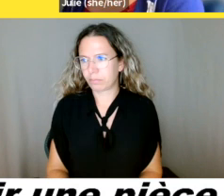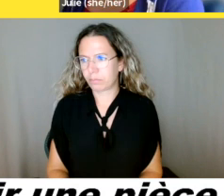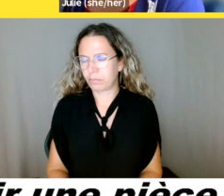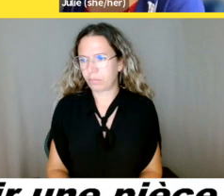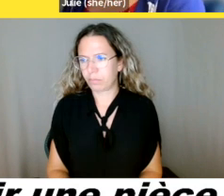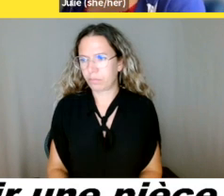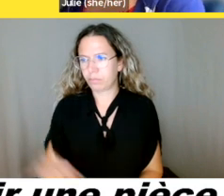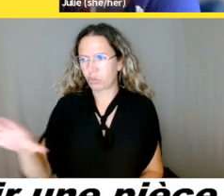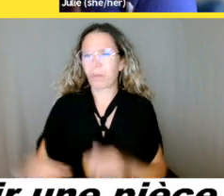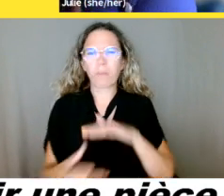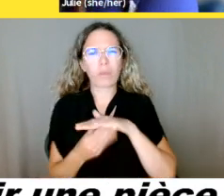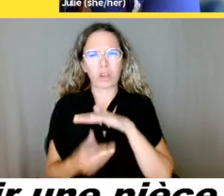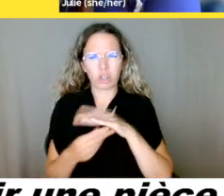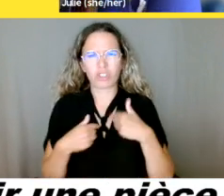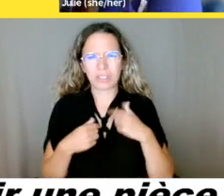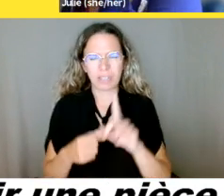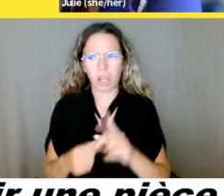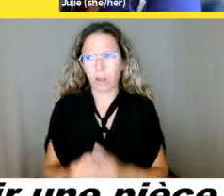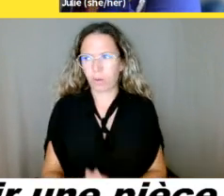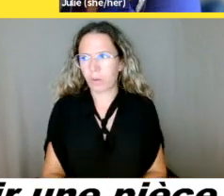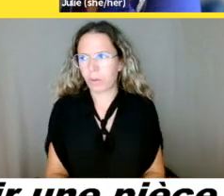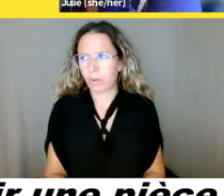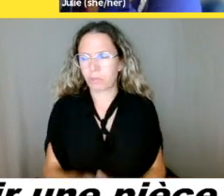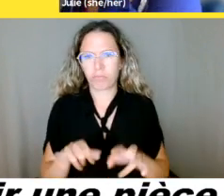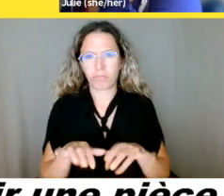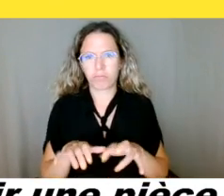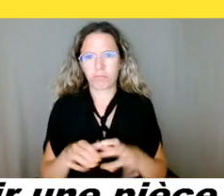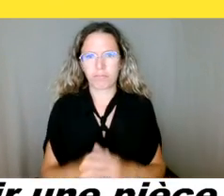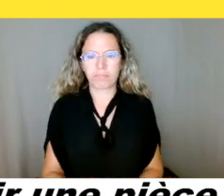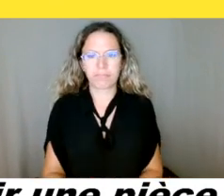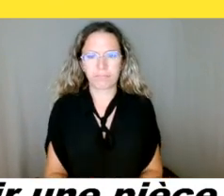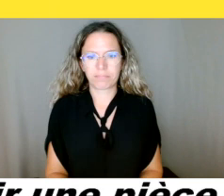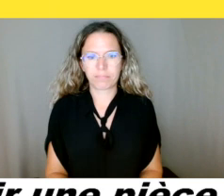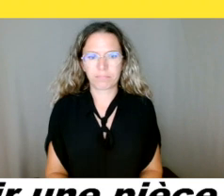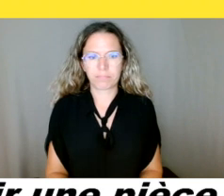Je peux envoyer le lien à Véronique. OK.